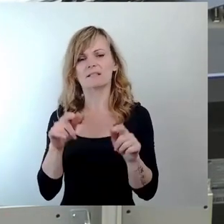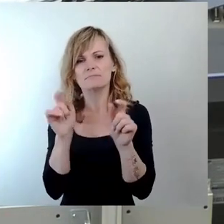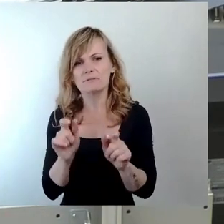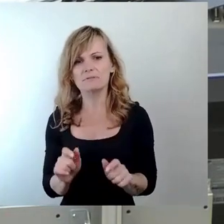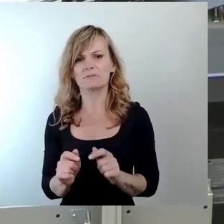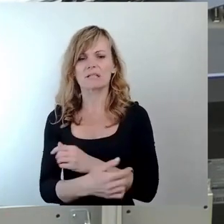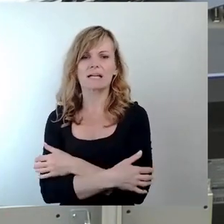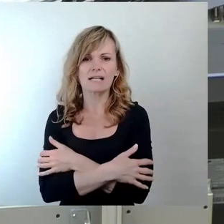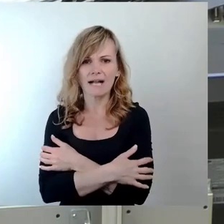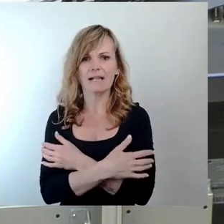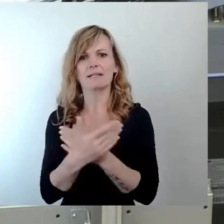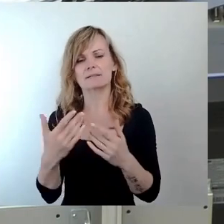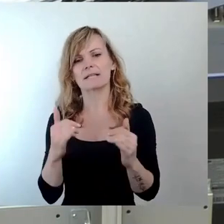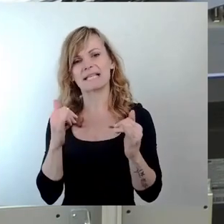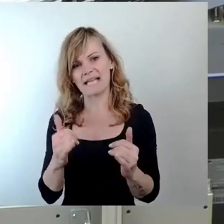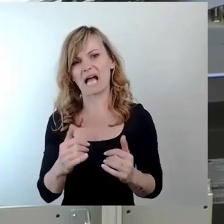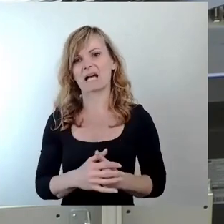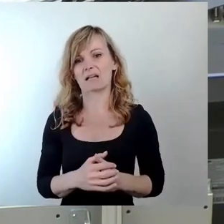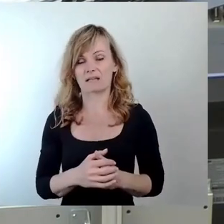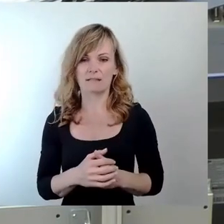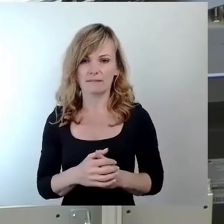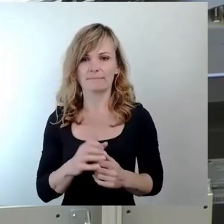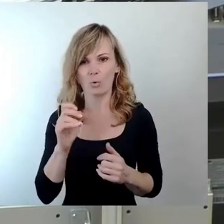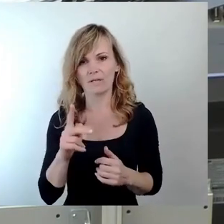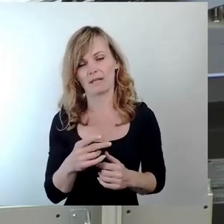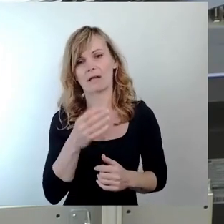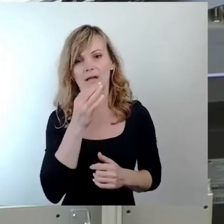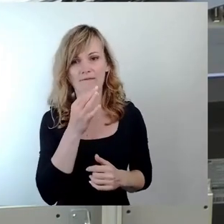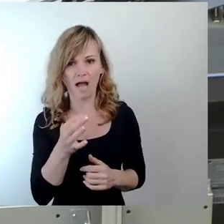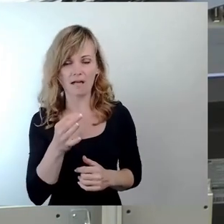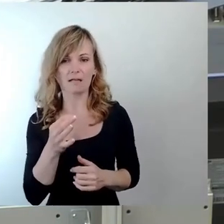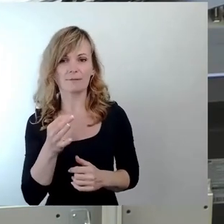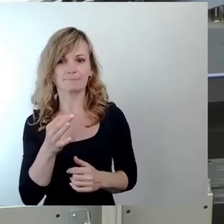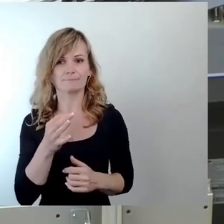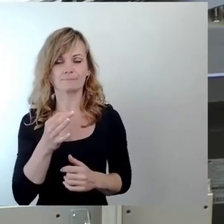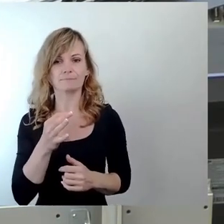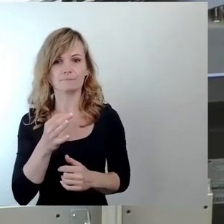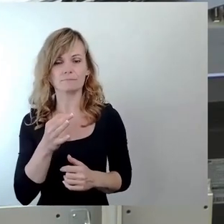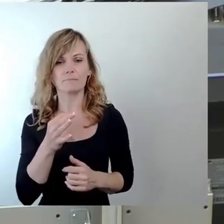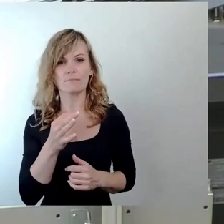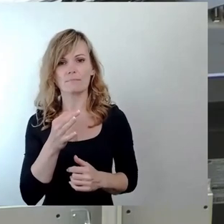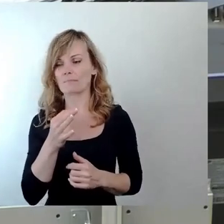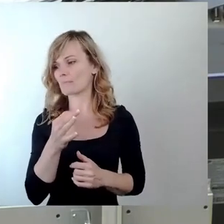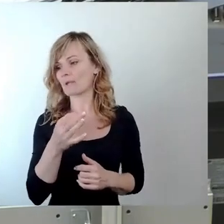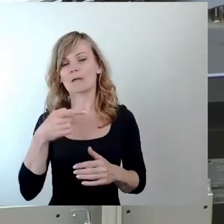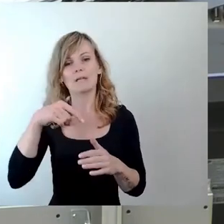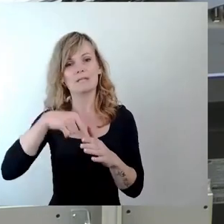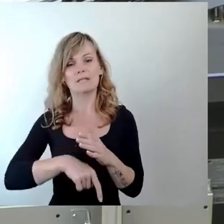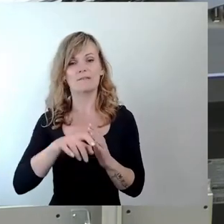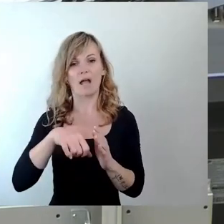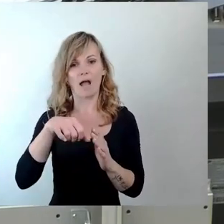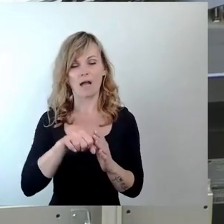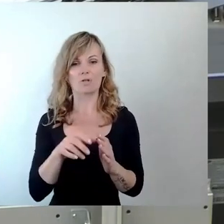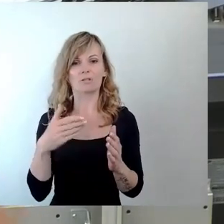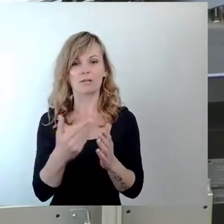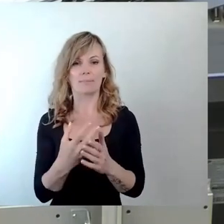Ja, gut, die Frage westlich auf dem Deckel der Tiefgarage, ja klar, da gibt es wahrscheinlich dann Probleme